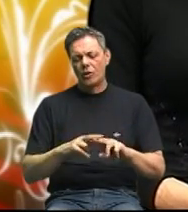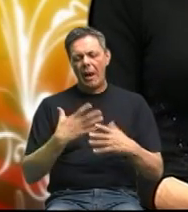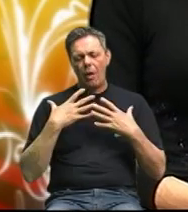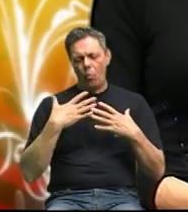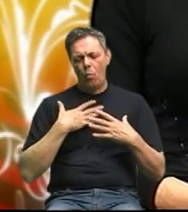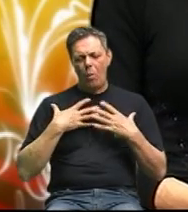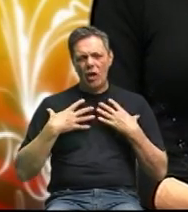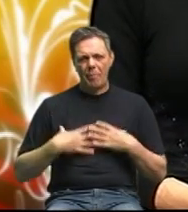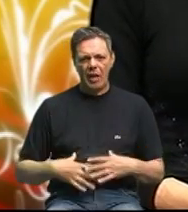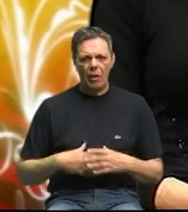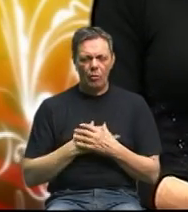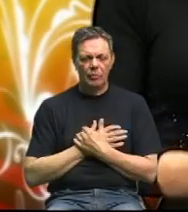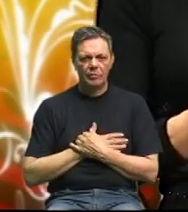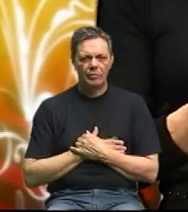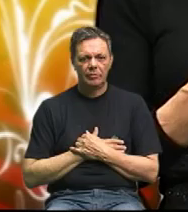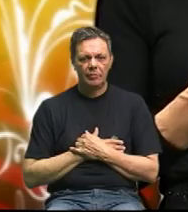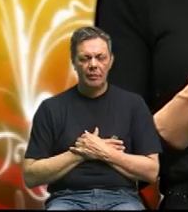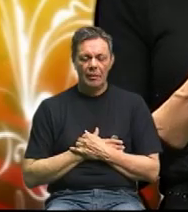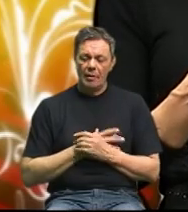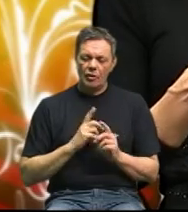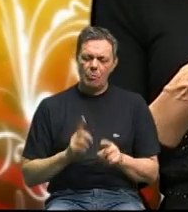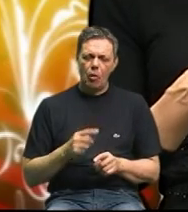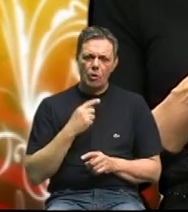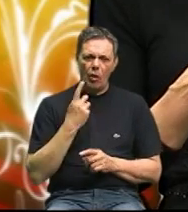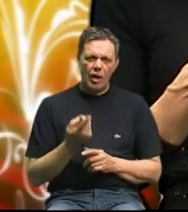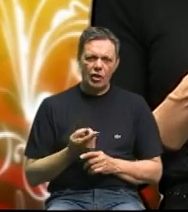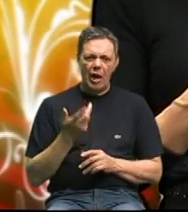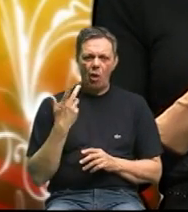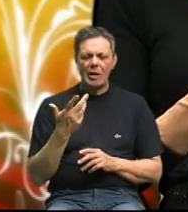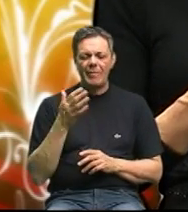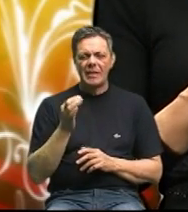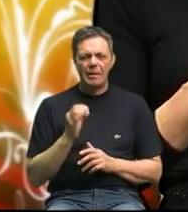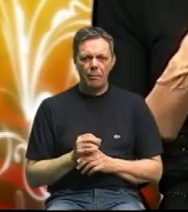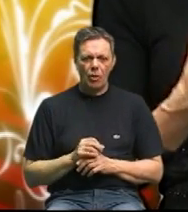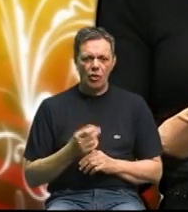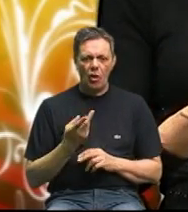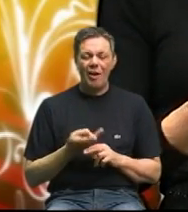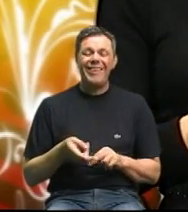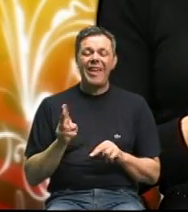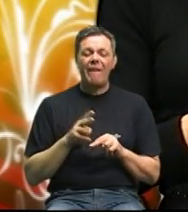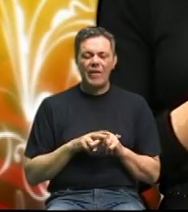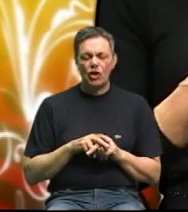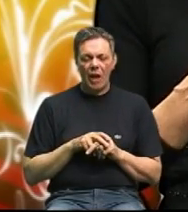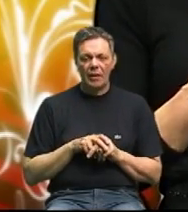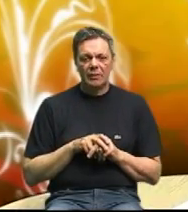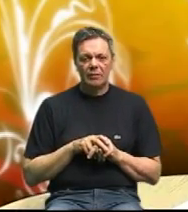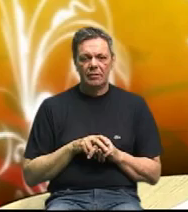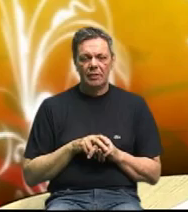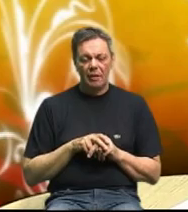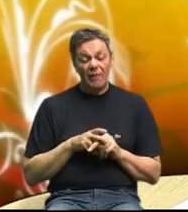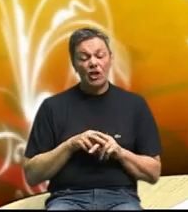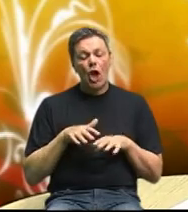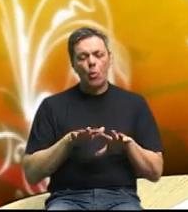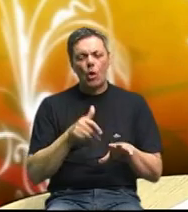i možemo reći da 80% je višak ljudi koji imaju